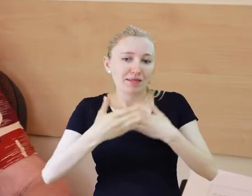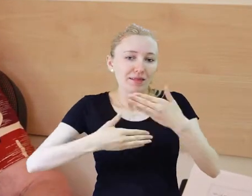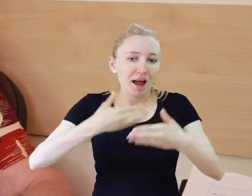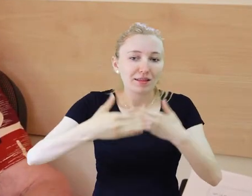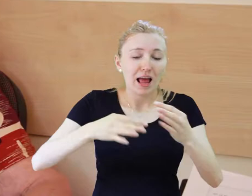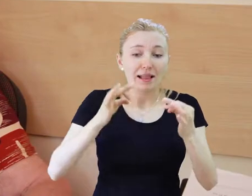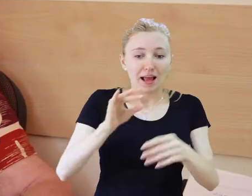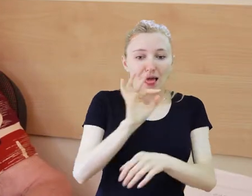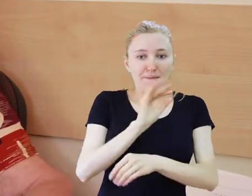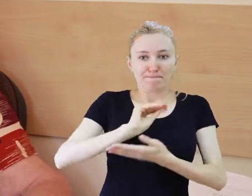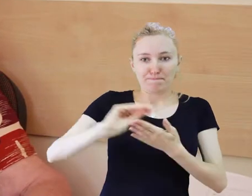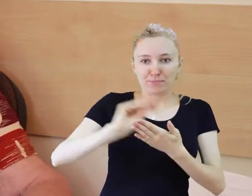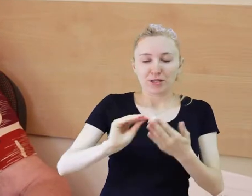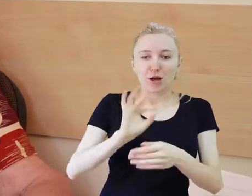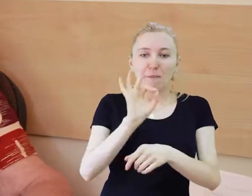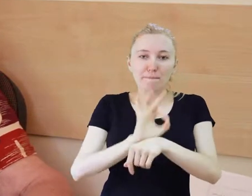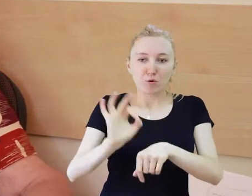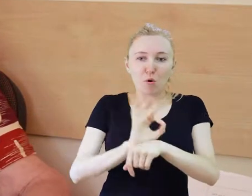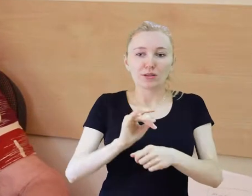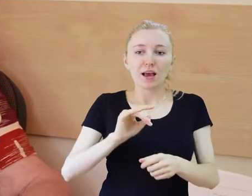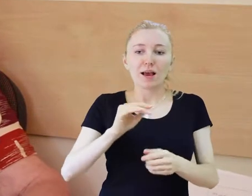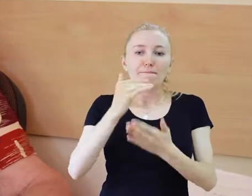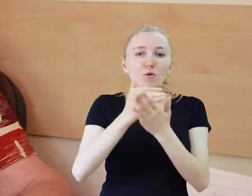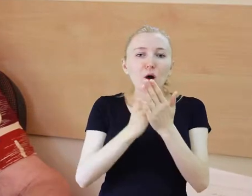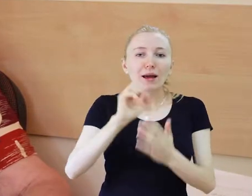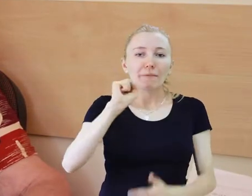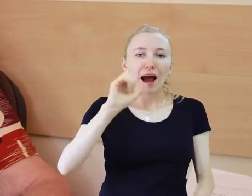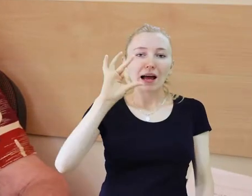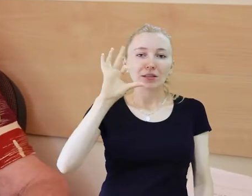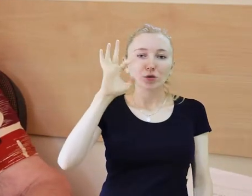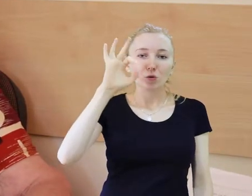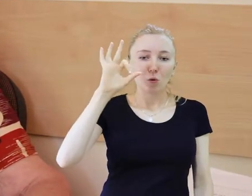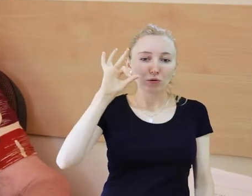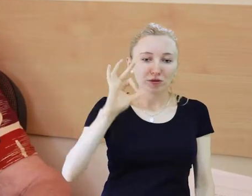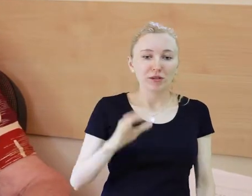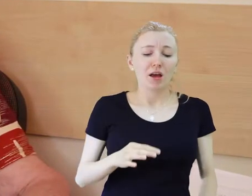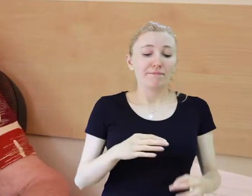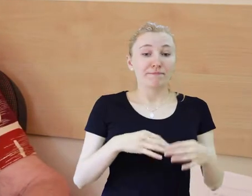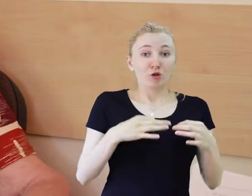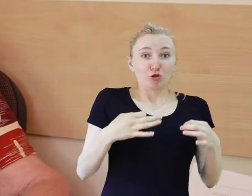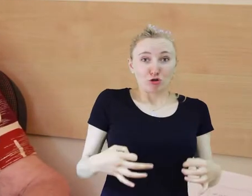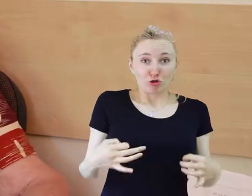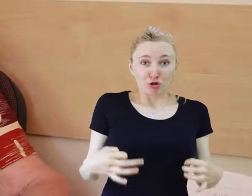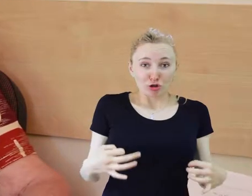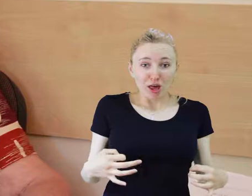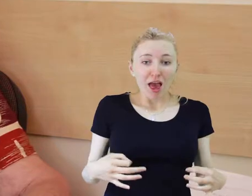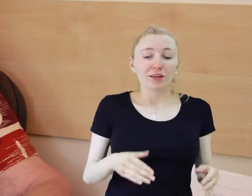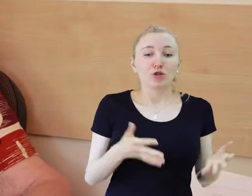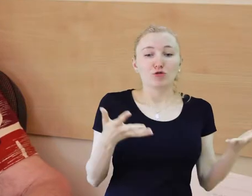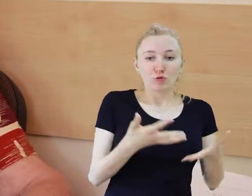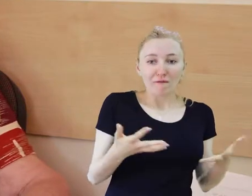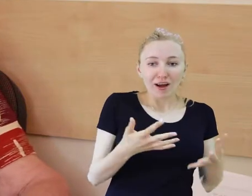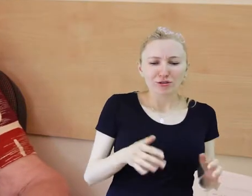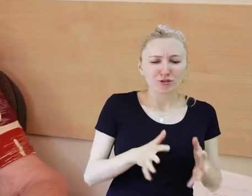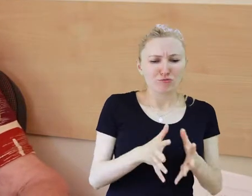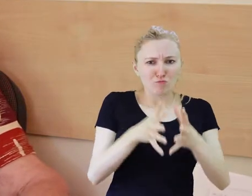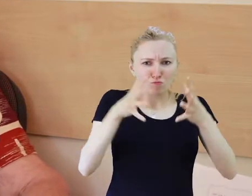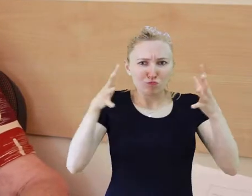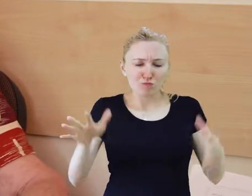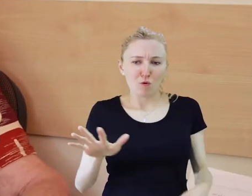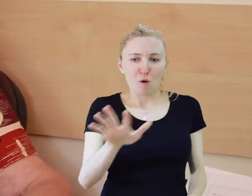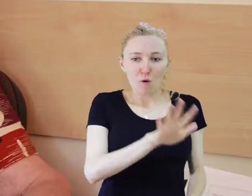otrzymywać, doszło aż do ASOS-u. Dzisiaj mamy zasięg